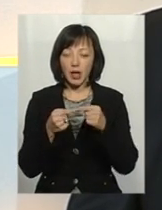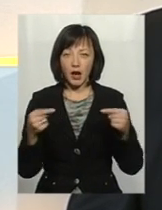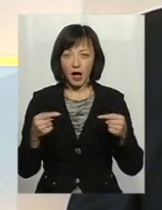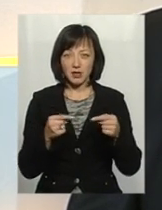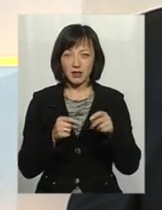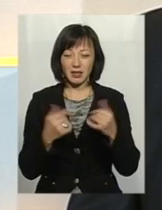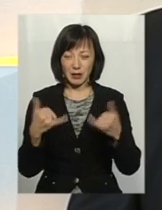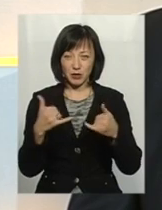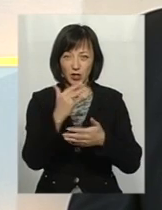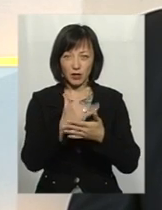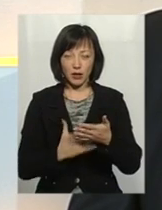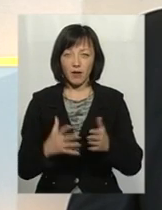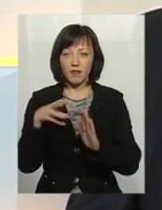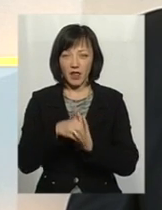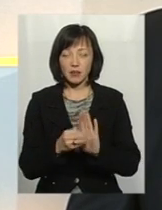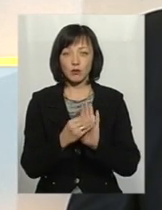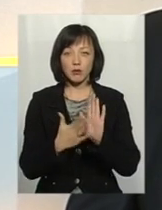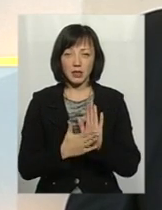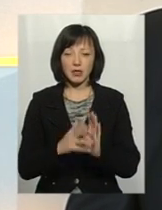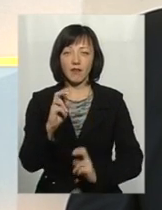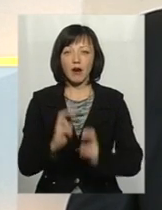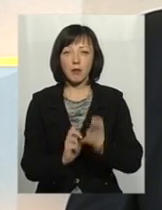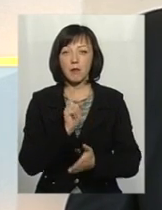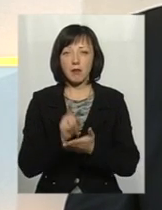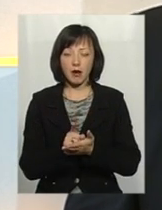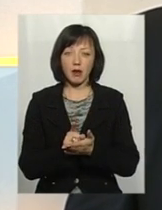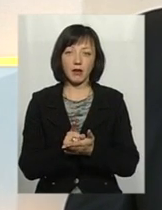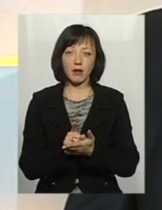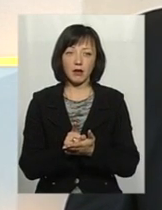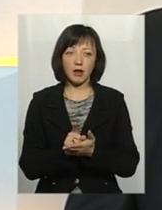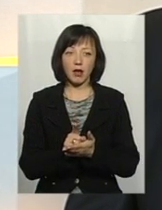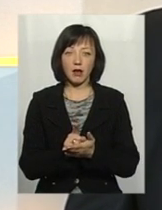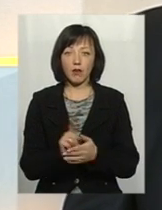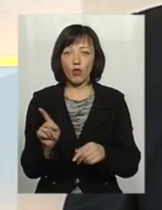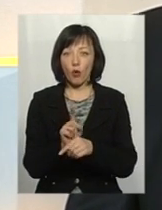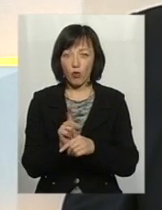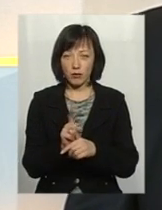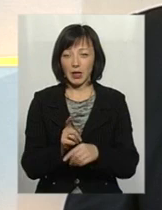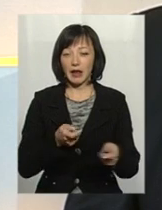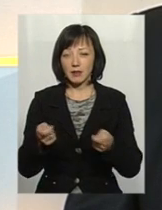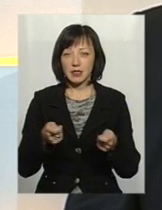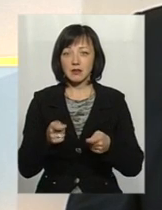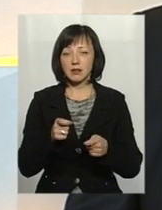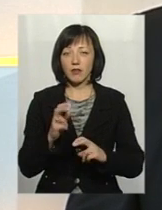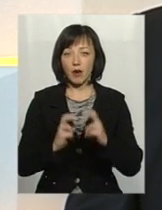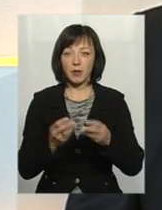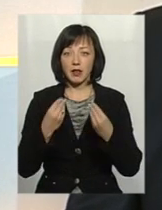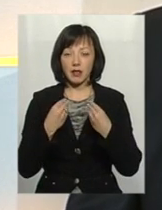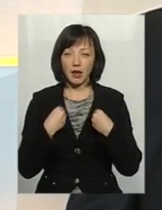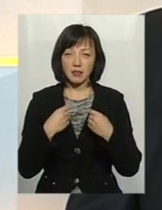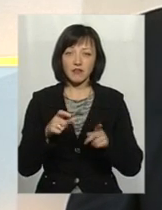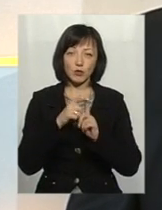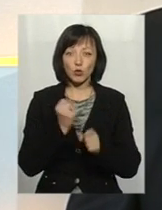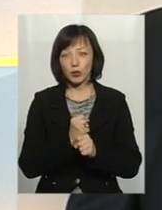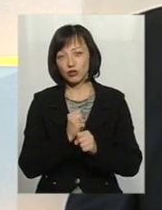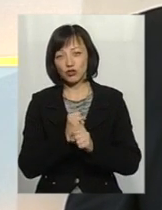які на даний час внесено припис, і фабрика має їх пронормувати. Це вже керівництво фабрики досвітує, чи вони це зробили,